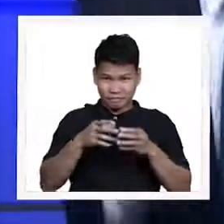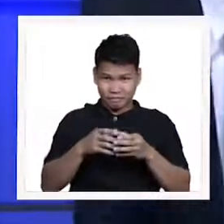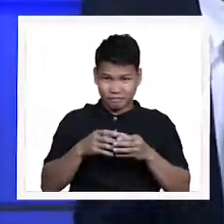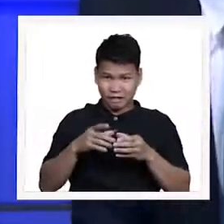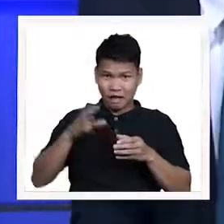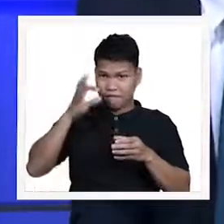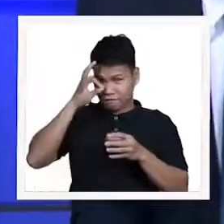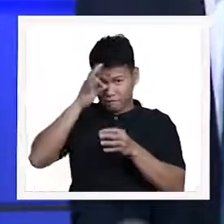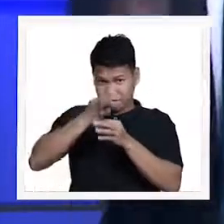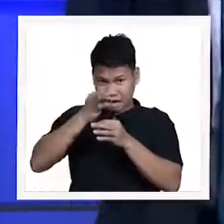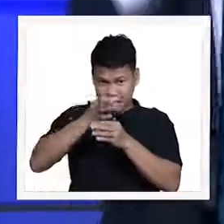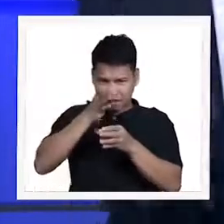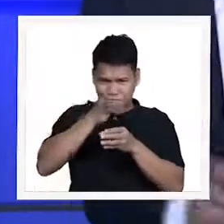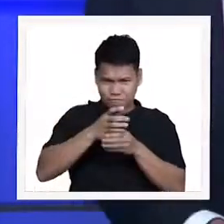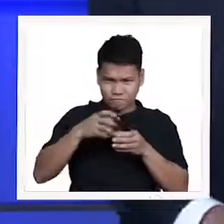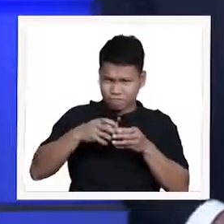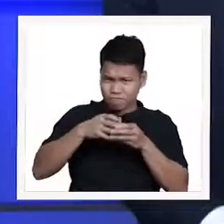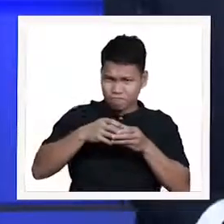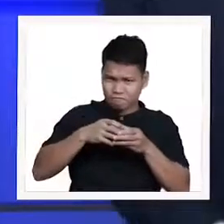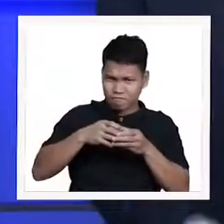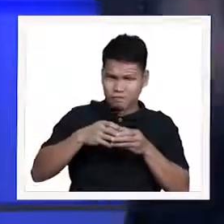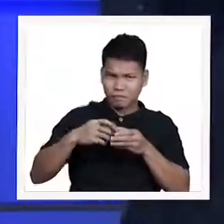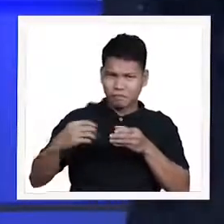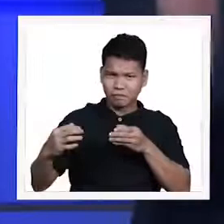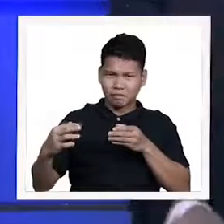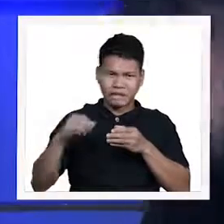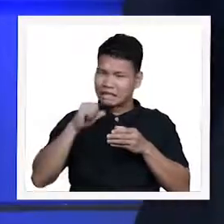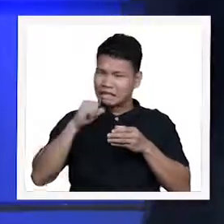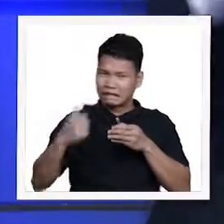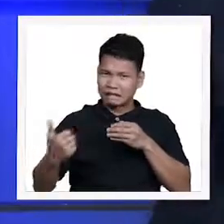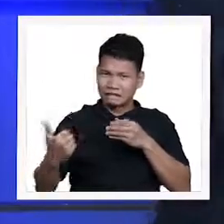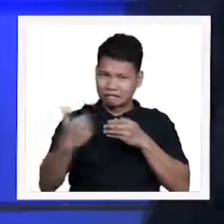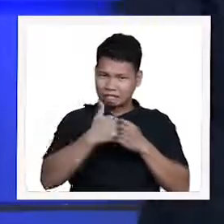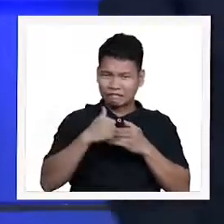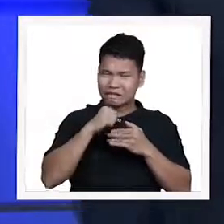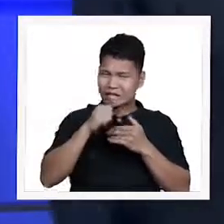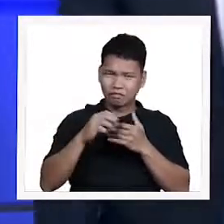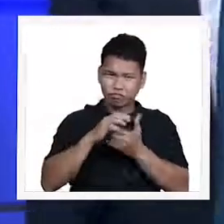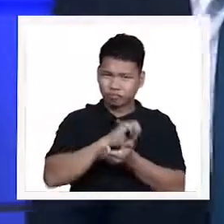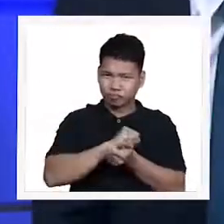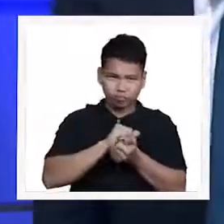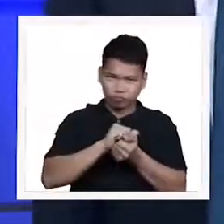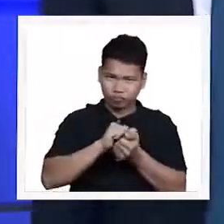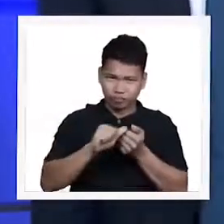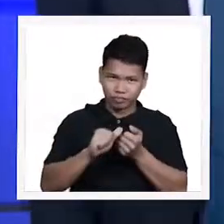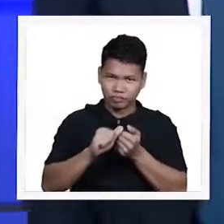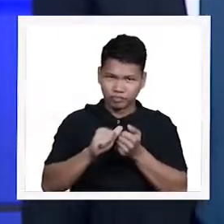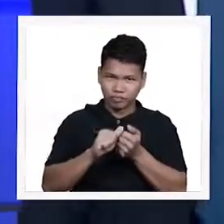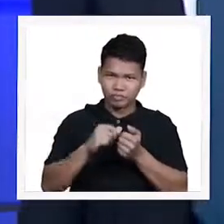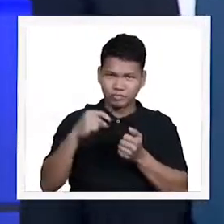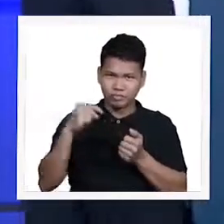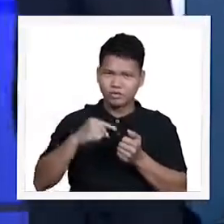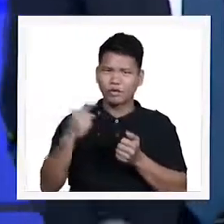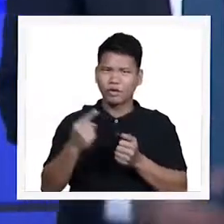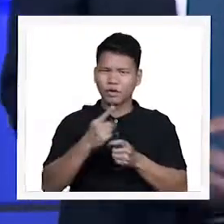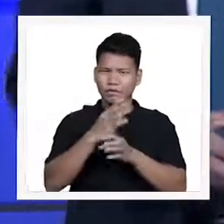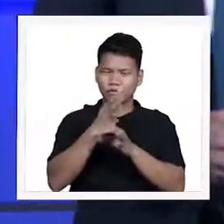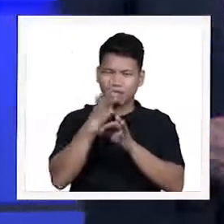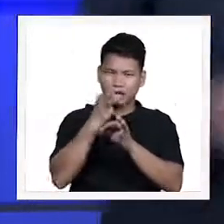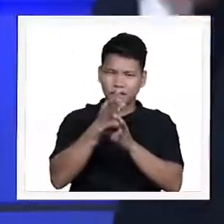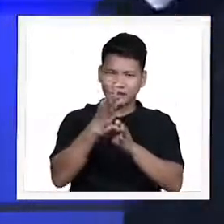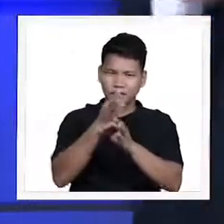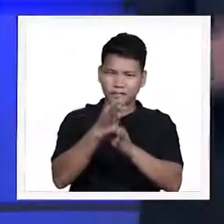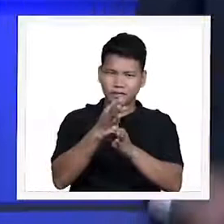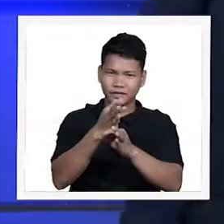pagguho ng ating buhay it is because of this faith mga minamahal